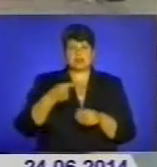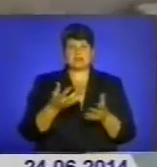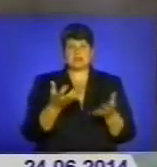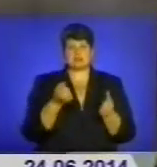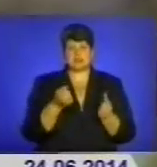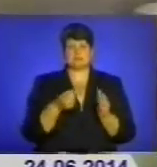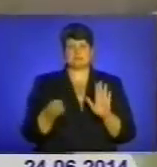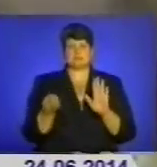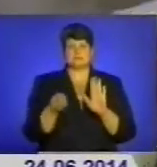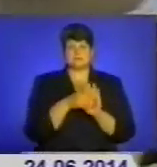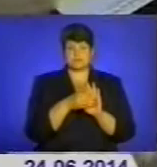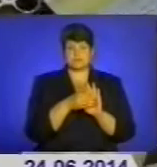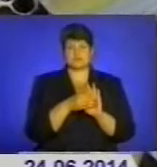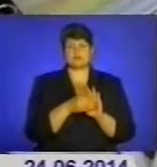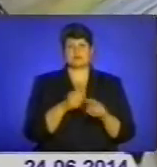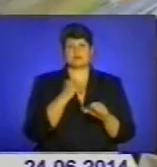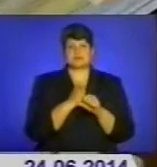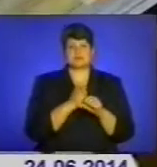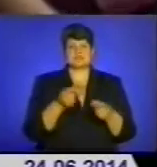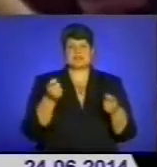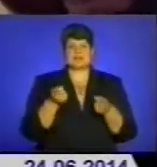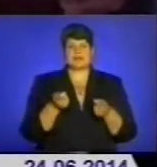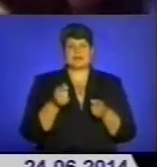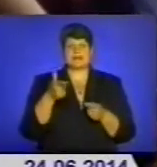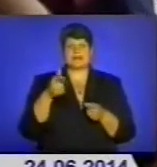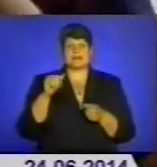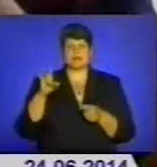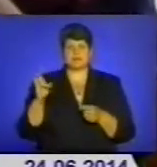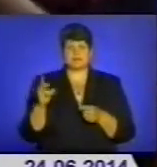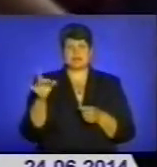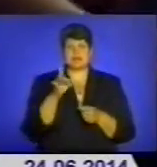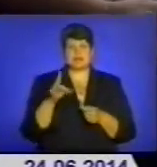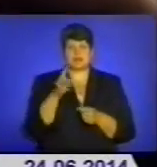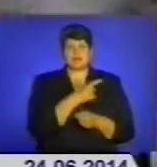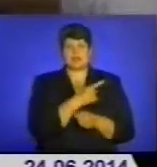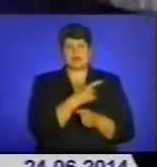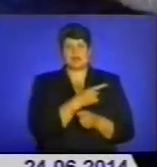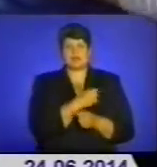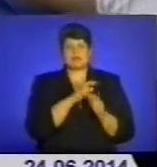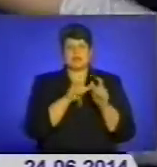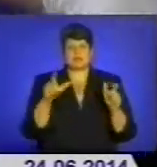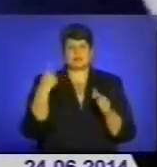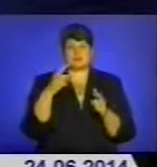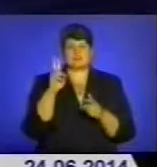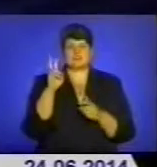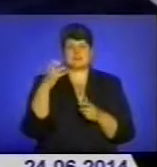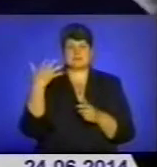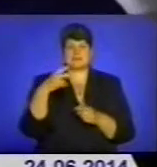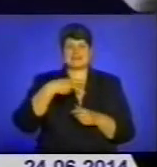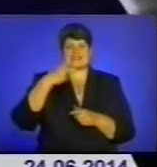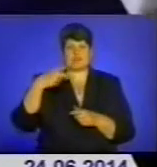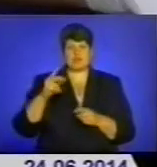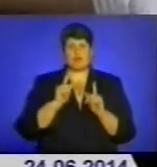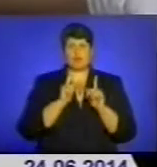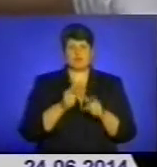неправомірної вигоди, вчиненого завідувачем гінекологічним відділенням однієї з районних лікарень області. За 250 євро медик погодився